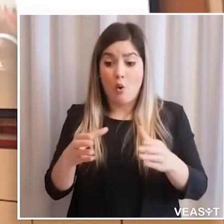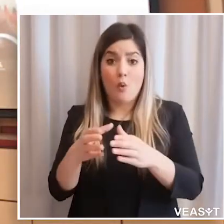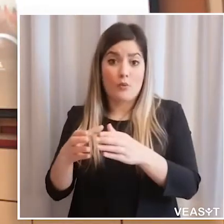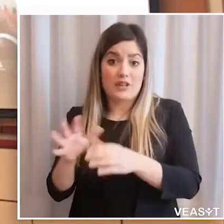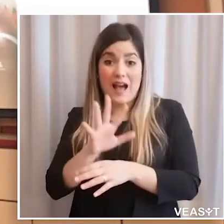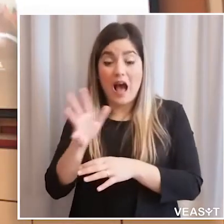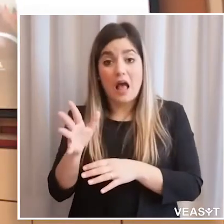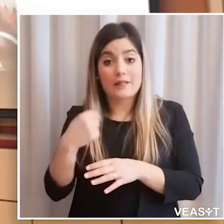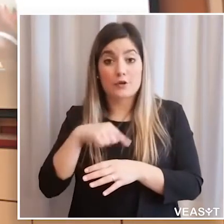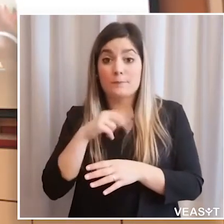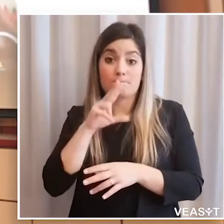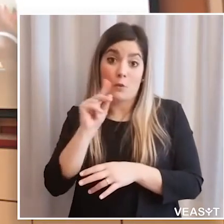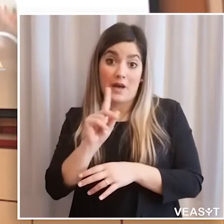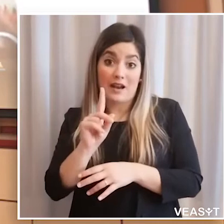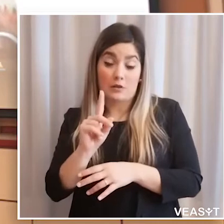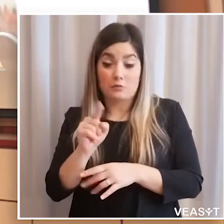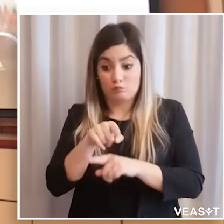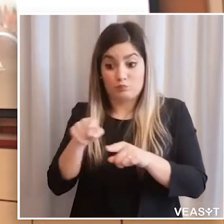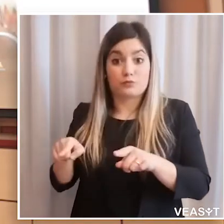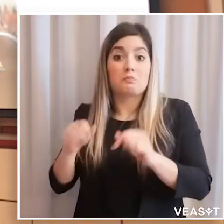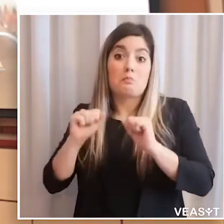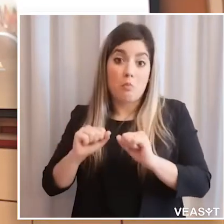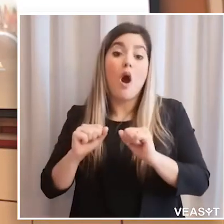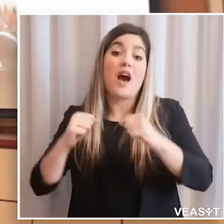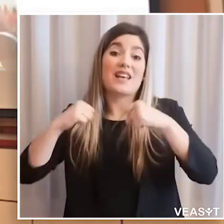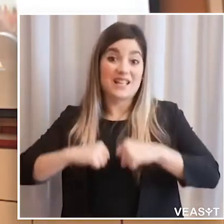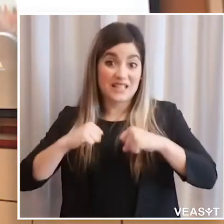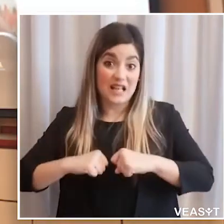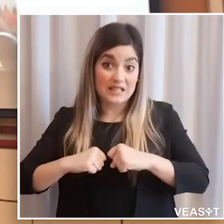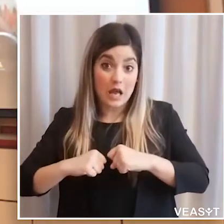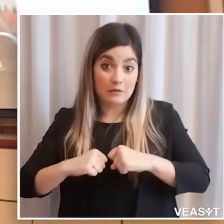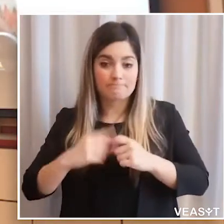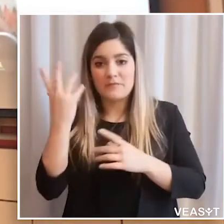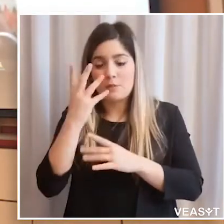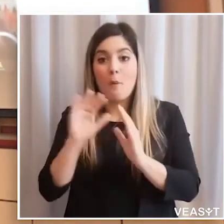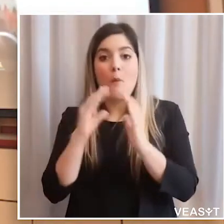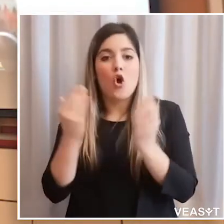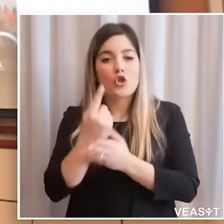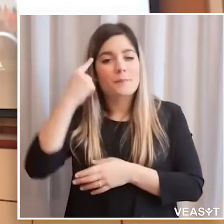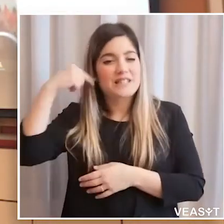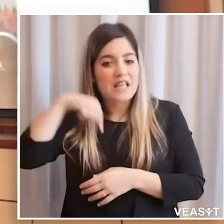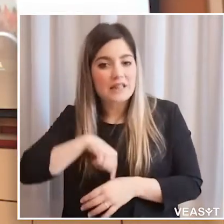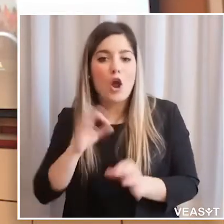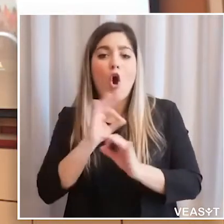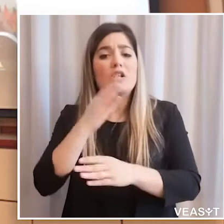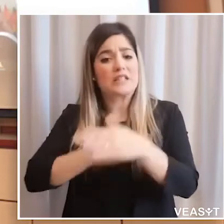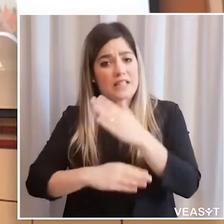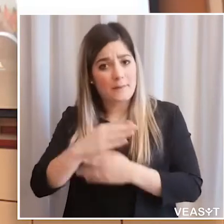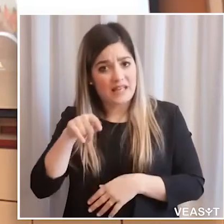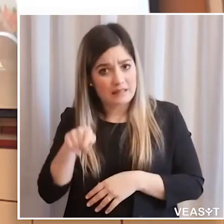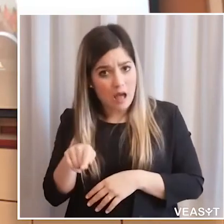abbiamo tralasciato le altre comunità, comunità che possono essere residenziali comunque, quindi